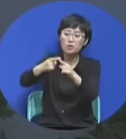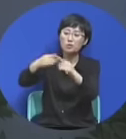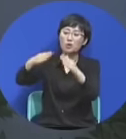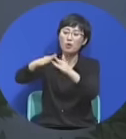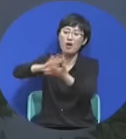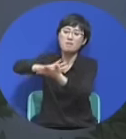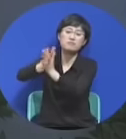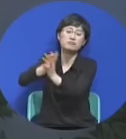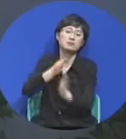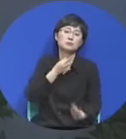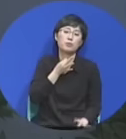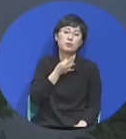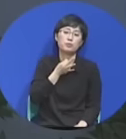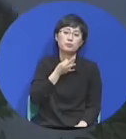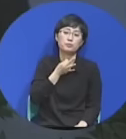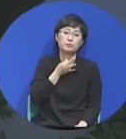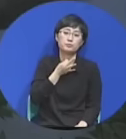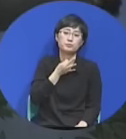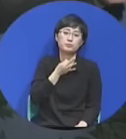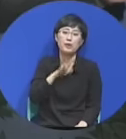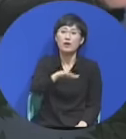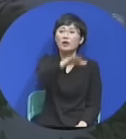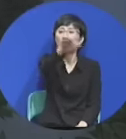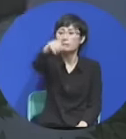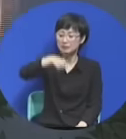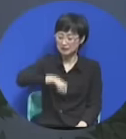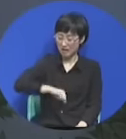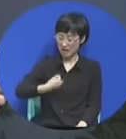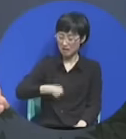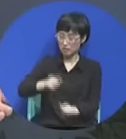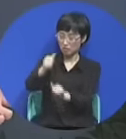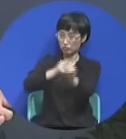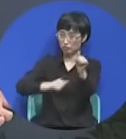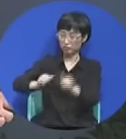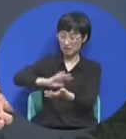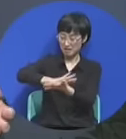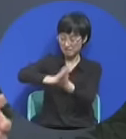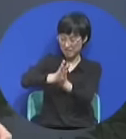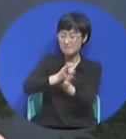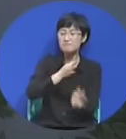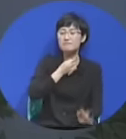교회를 무너뜨리려고 하고 이제 여러분이 후대 무너뜨리면 다 무너뜨린 거예요 지금.